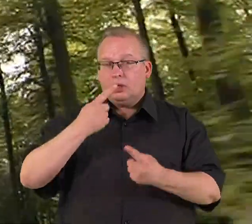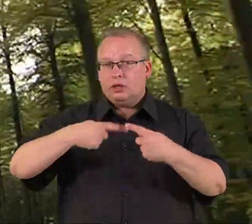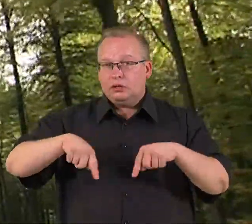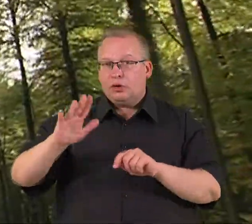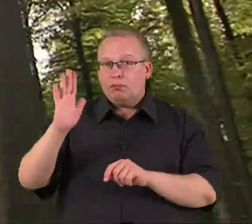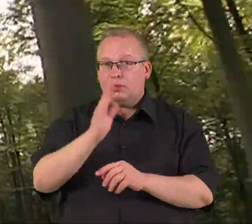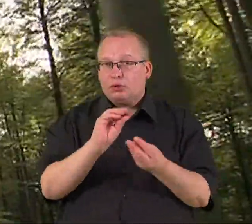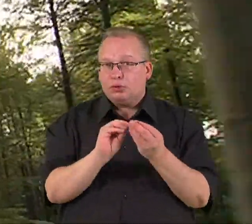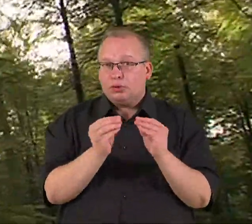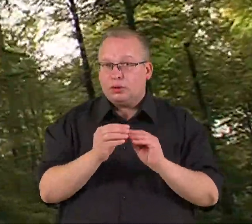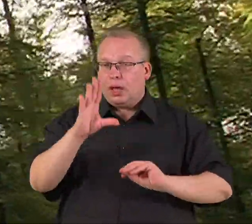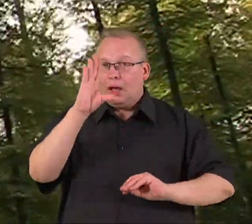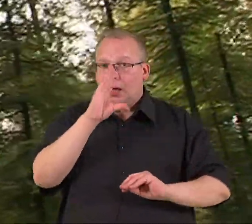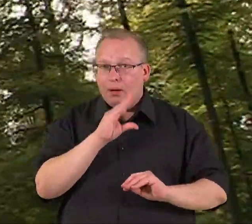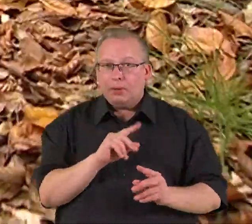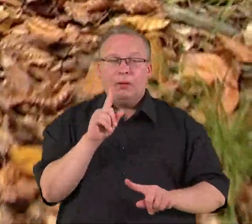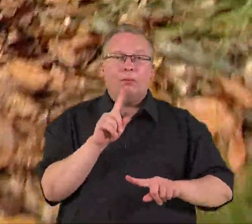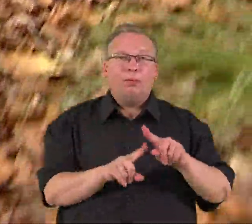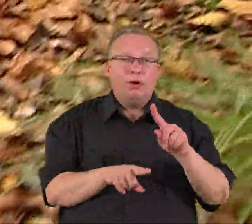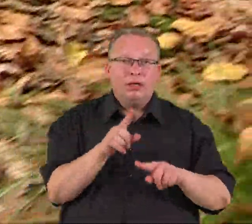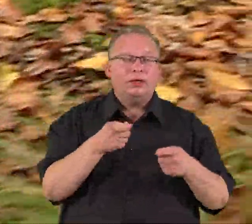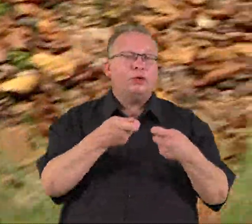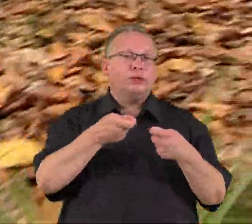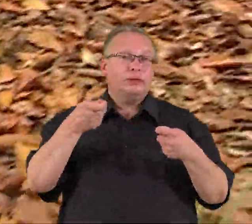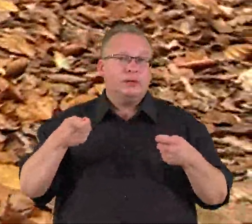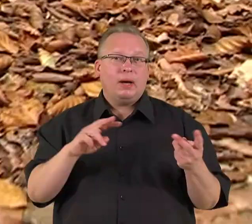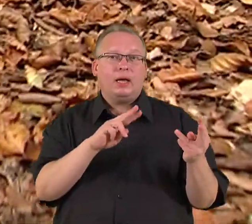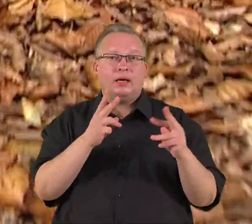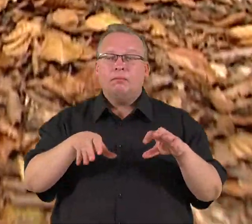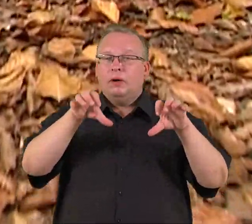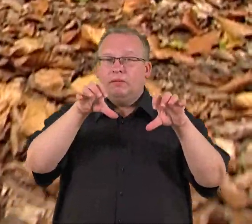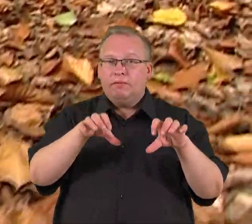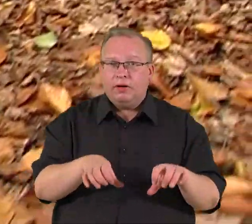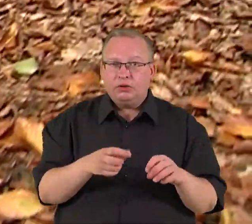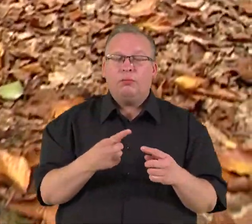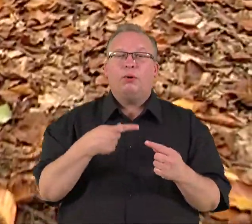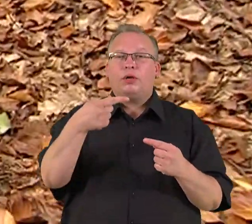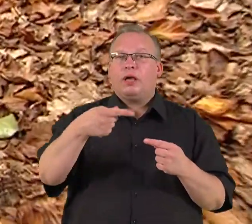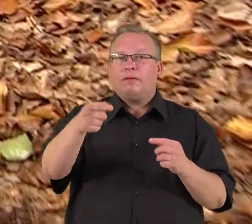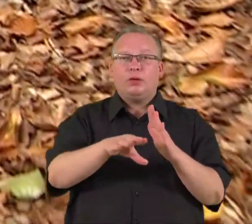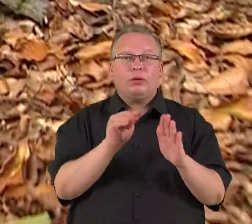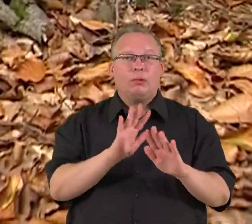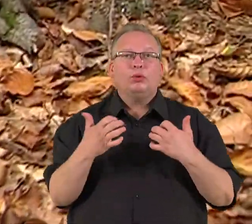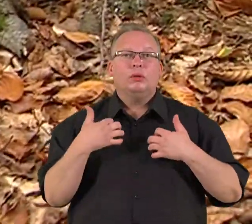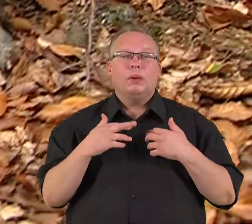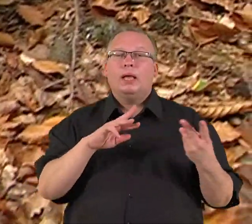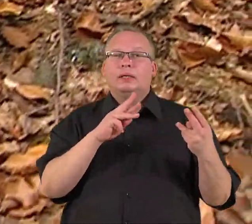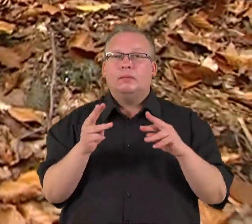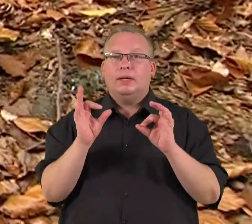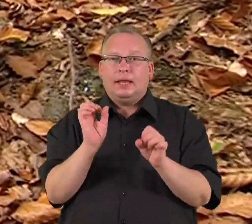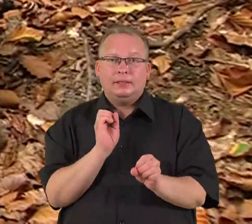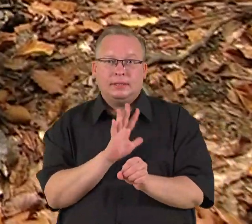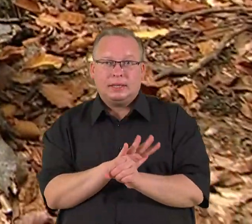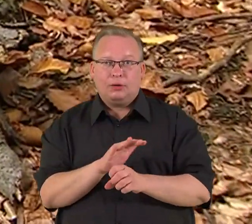miškų susitarimas padėtų išlaikyti politikos testinumą, keičiantis valdžioms, po kiekvienų rinkimų nebūtų skubama keisti teisės